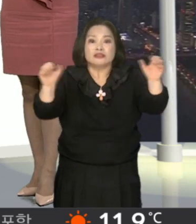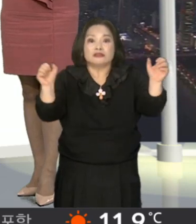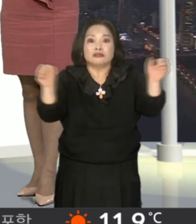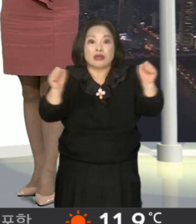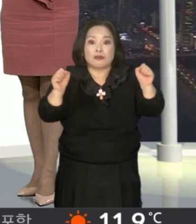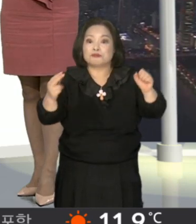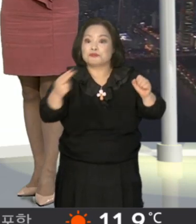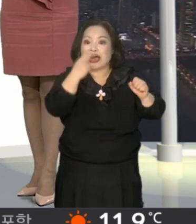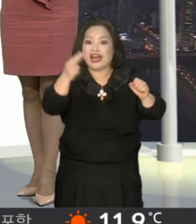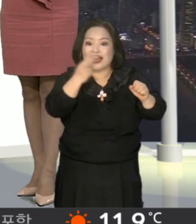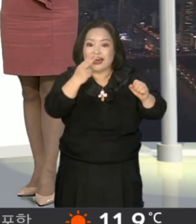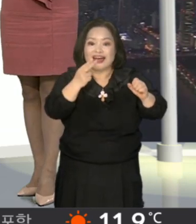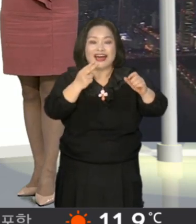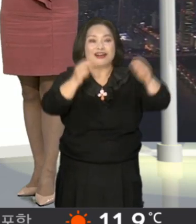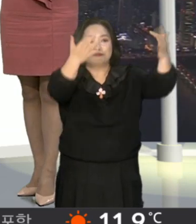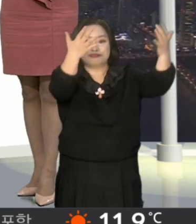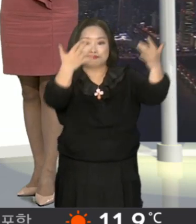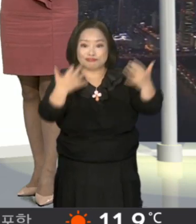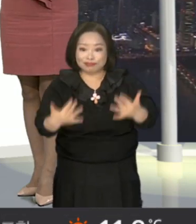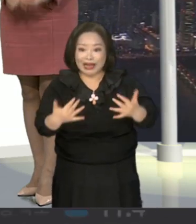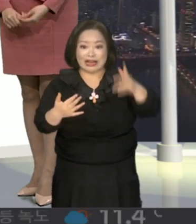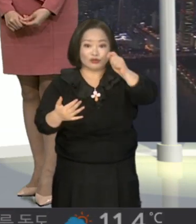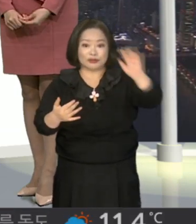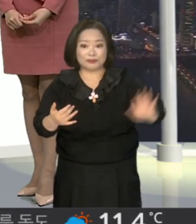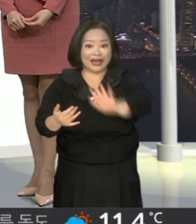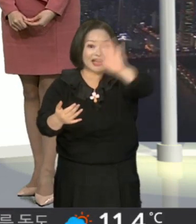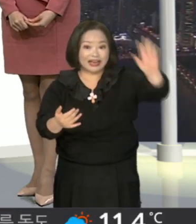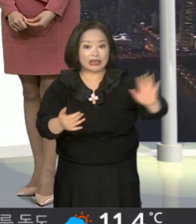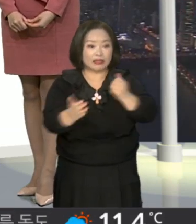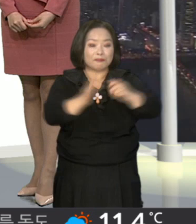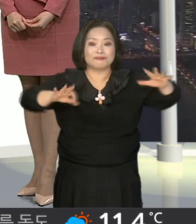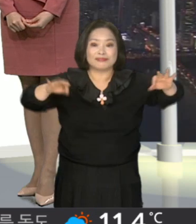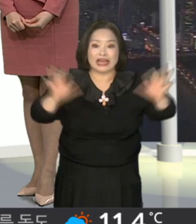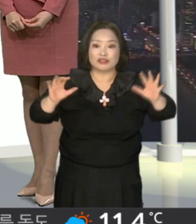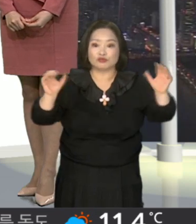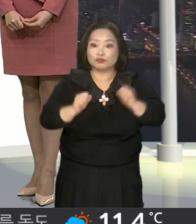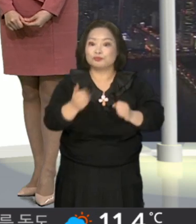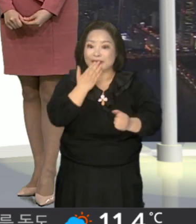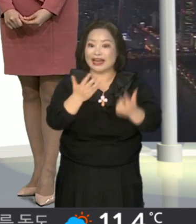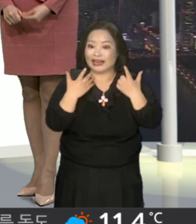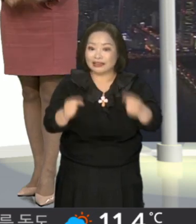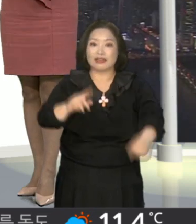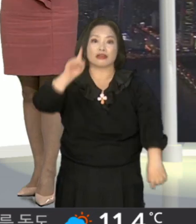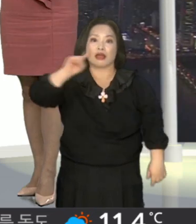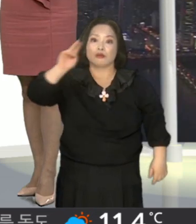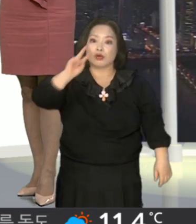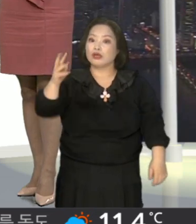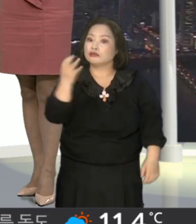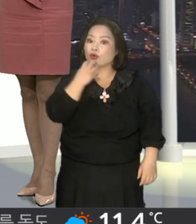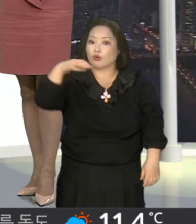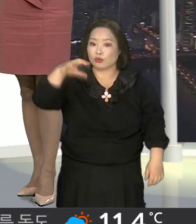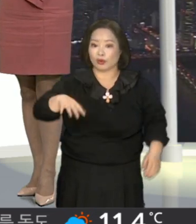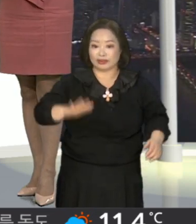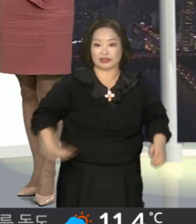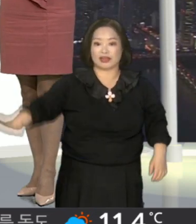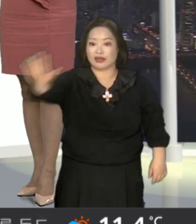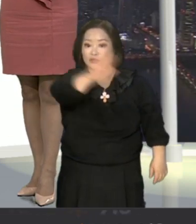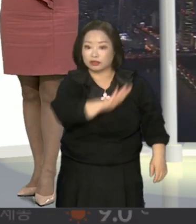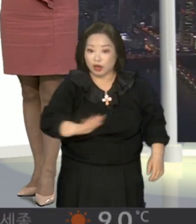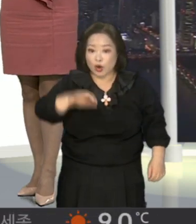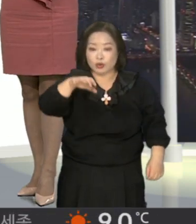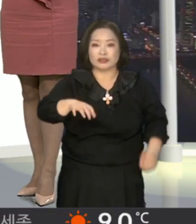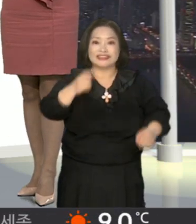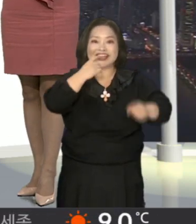바람이 강해지겠습니다. 주 후반에 반짝 추위가 기승을 부리겠고 올해는 서울을 비롯한 내륙 곳곳에